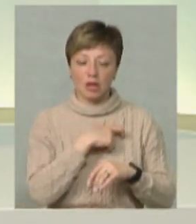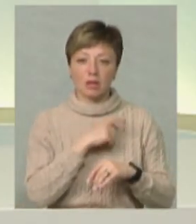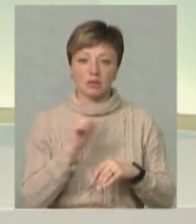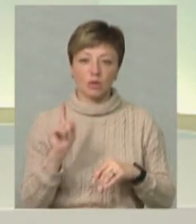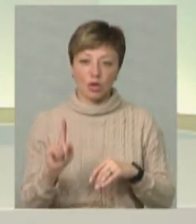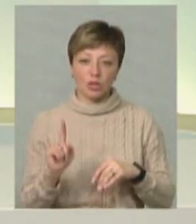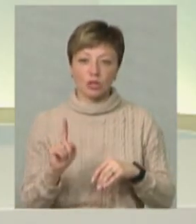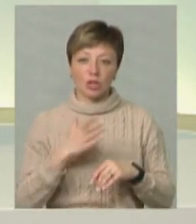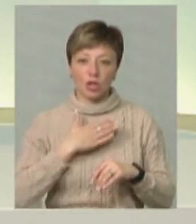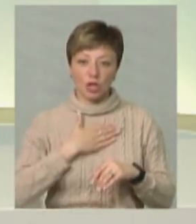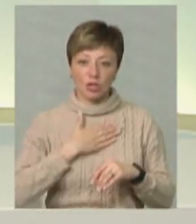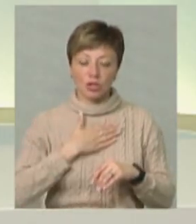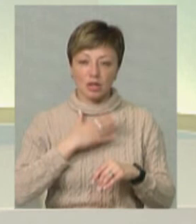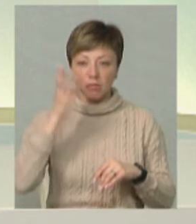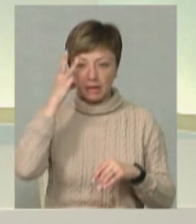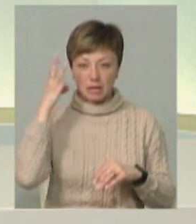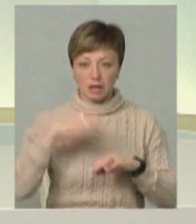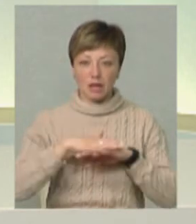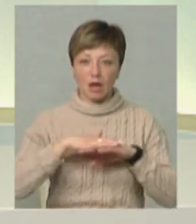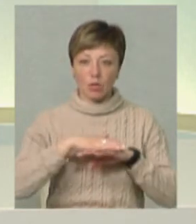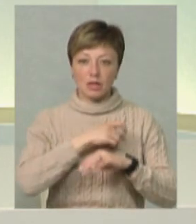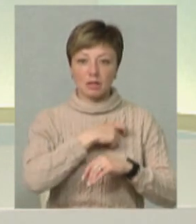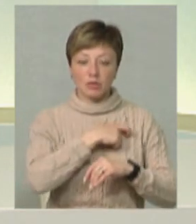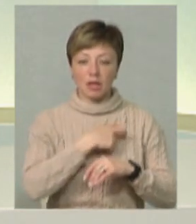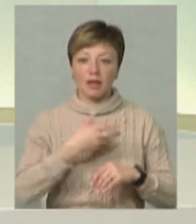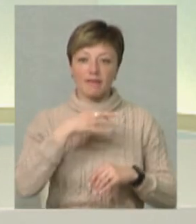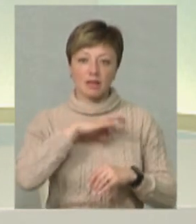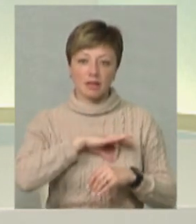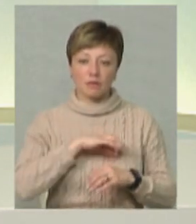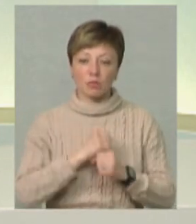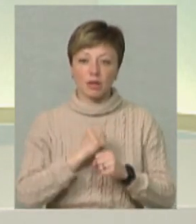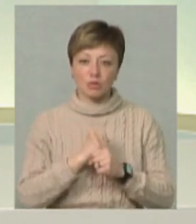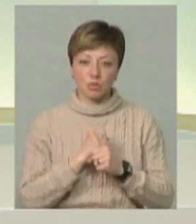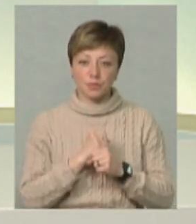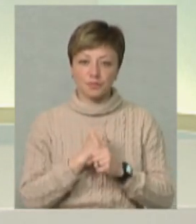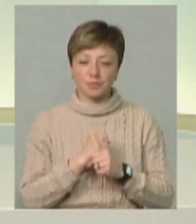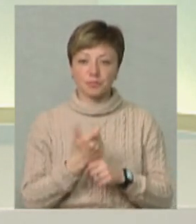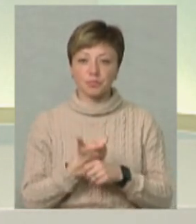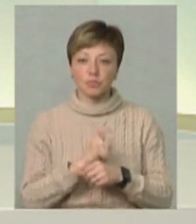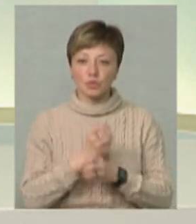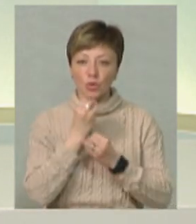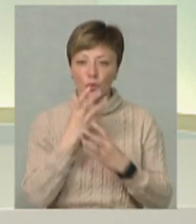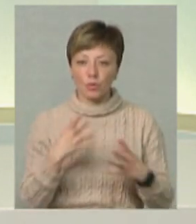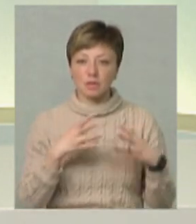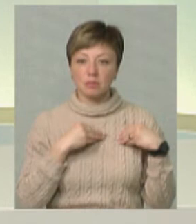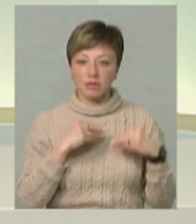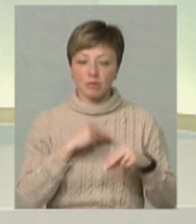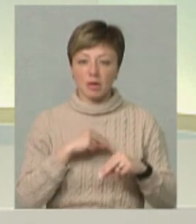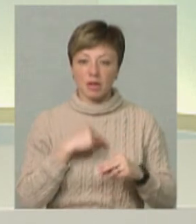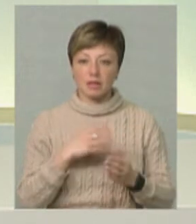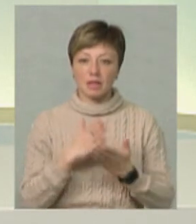До речі, наші хмельницькі народні депутати ефективно працюють. Дуже хороша у нас співпраця є